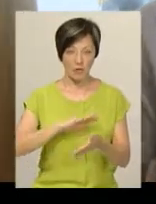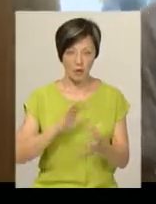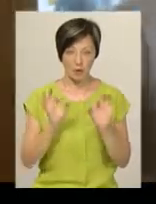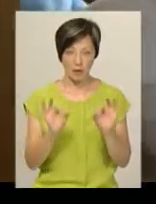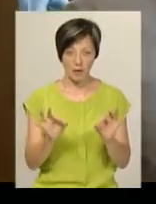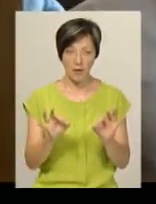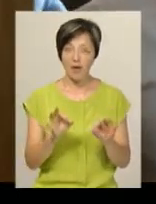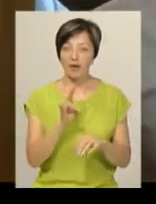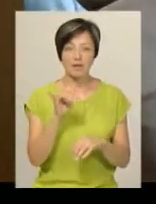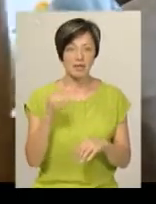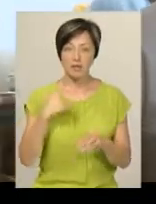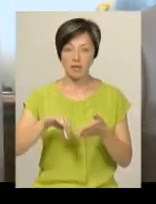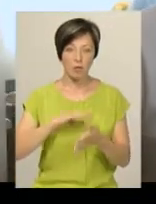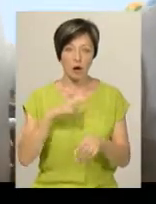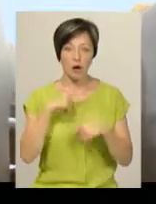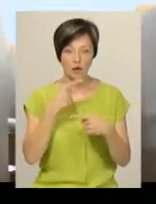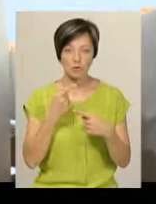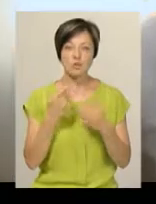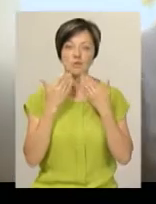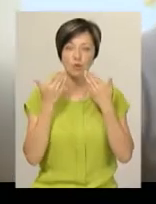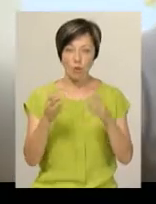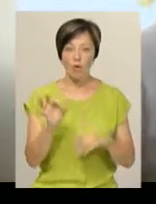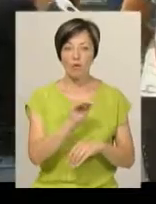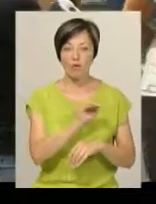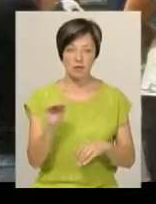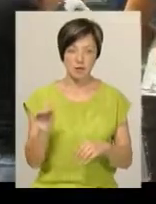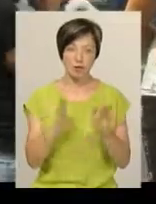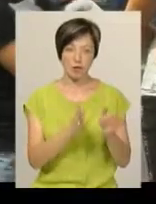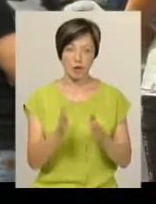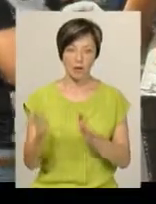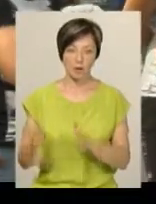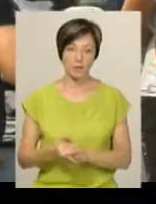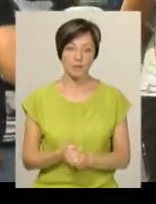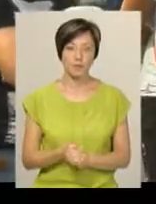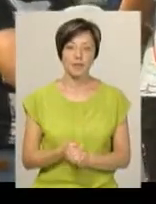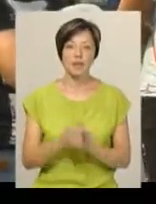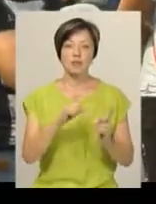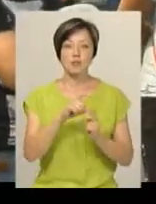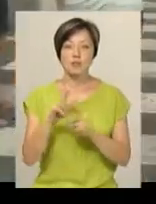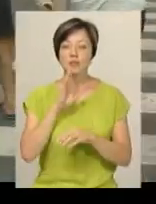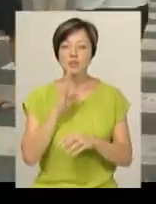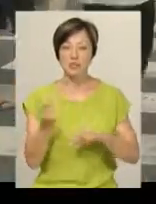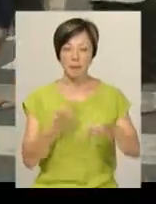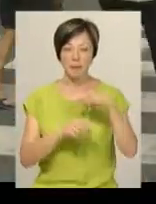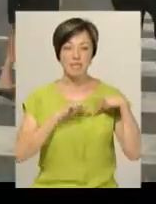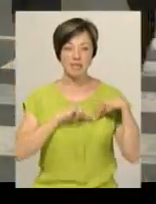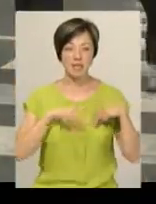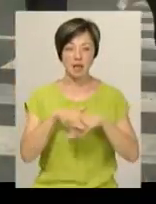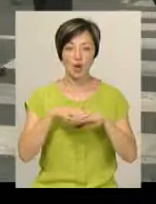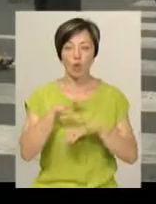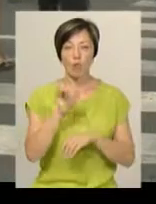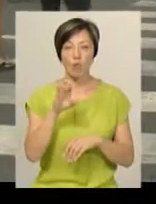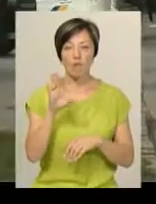Ми вам не відмовляємо, ми кажемо, щоб ви звернулись в офіційному порядку. За словами підприємниці Катерини Гуцалюк, працівники ринку Дубова